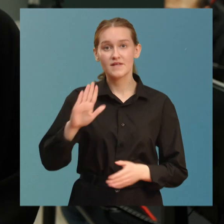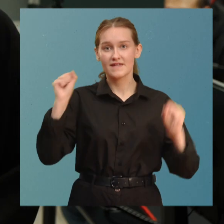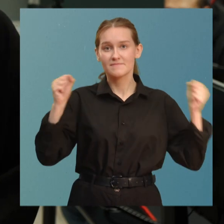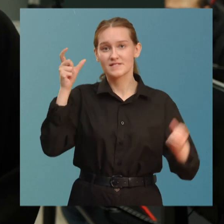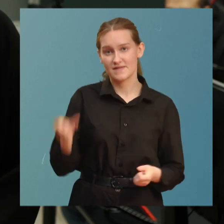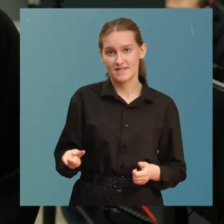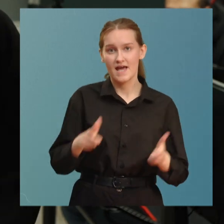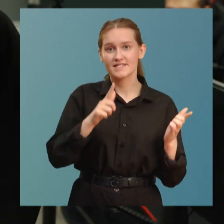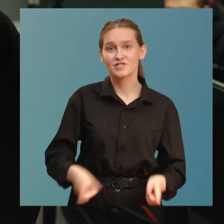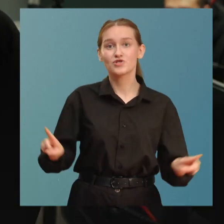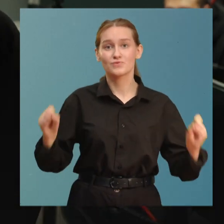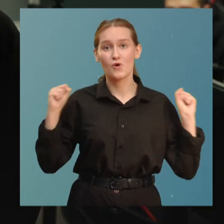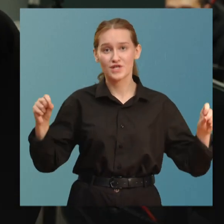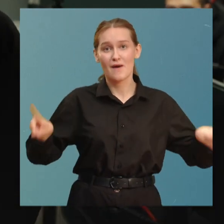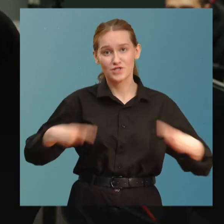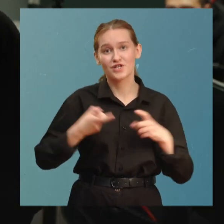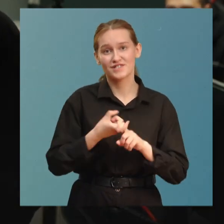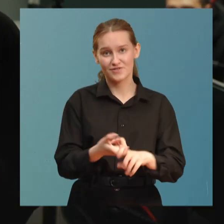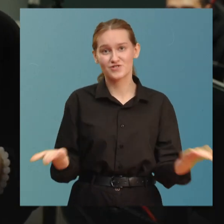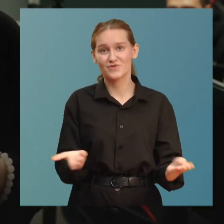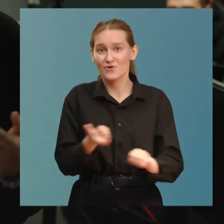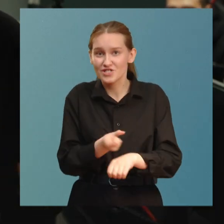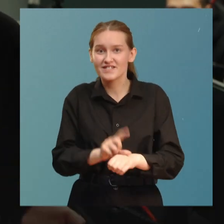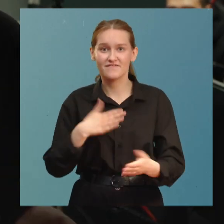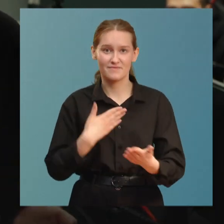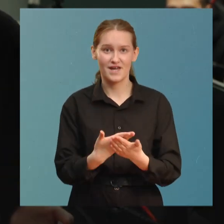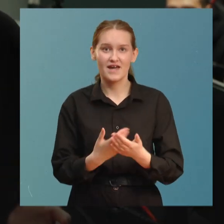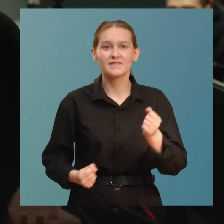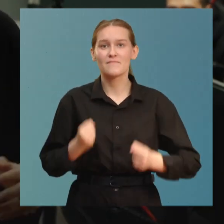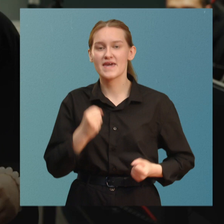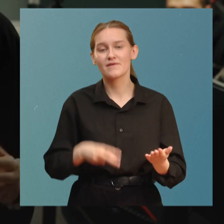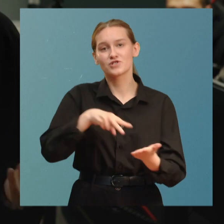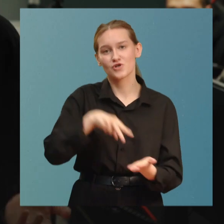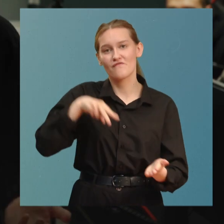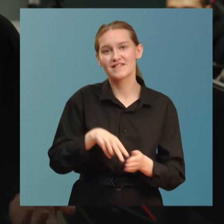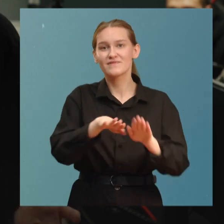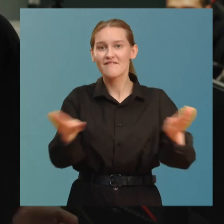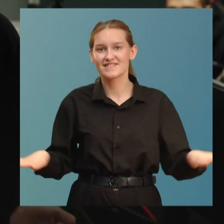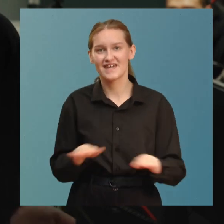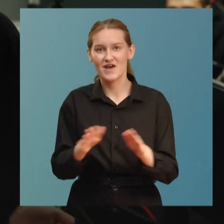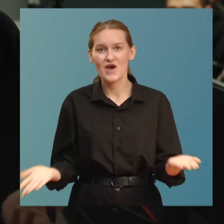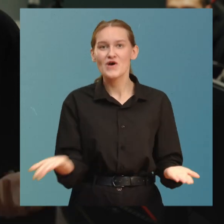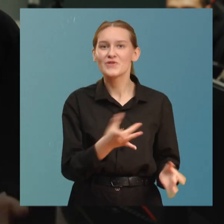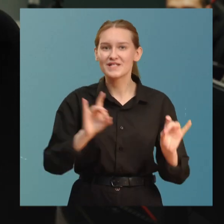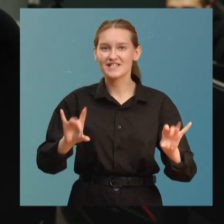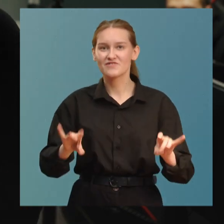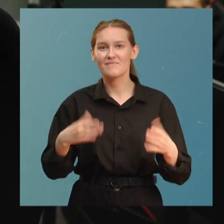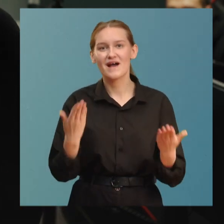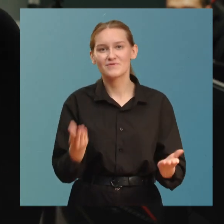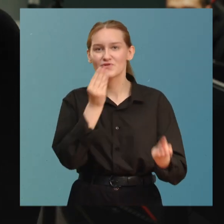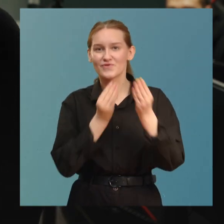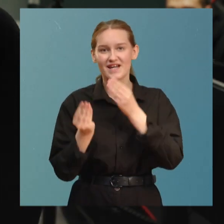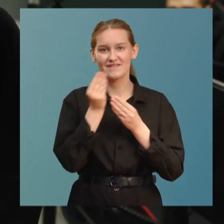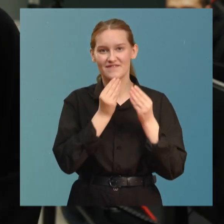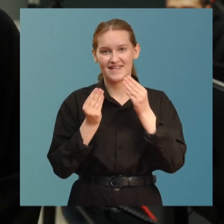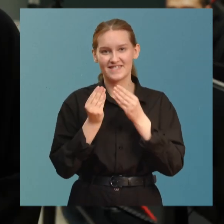Привет, спортсмен! Согласитесь, что спорт обычно ассоциируется с чем-то очень активным, типа бега, прыжков или плавания. Но мы расскажем вам